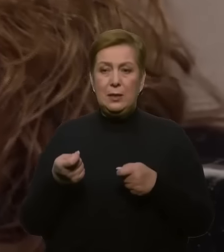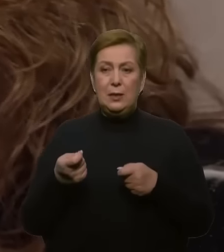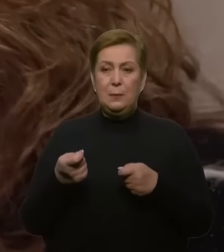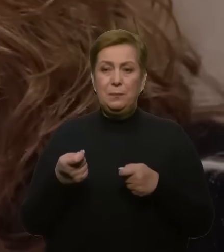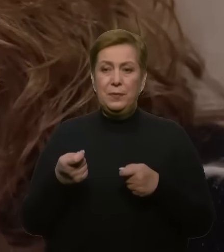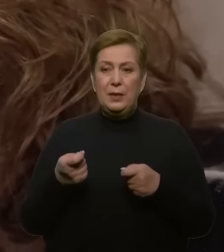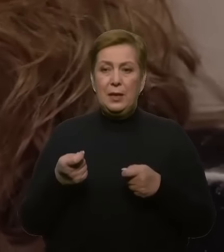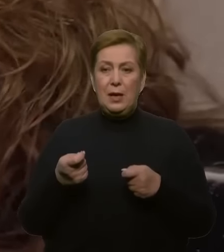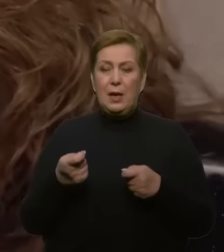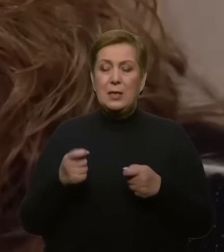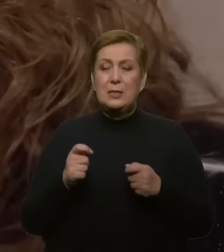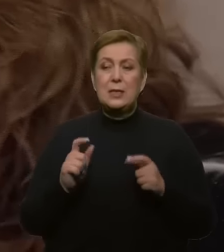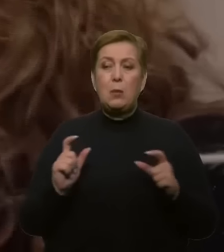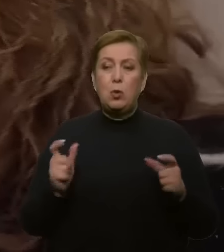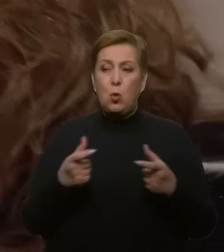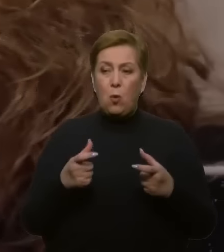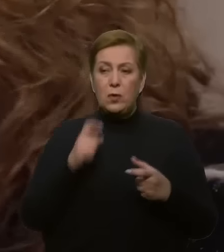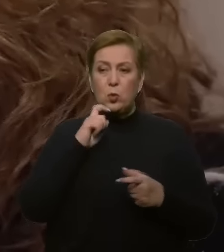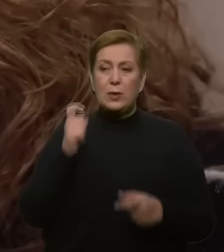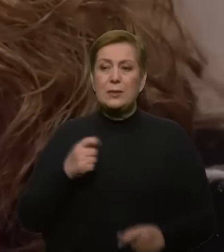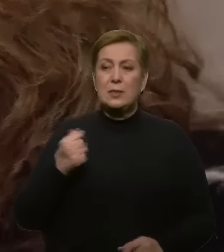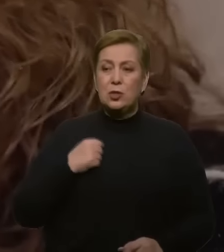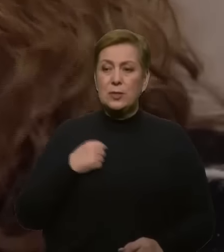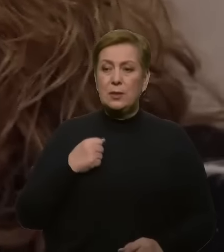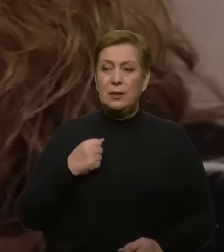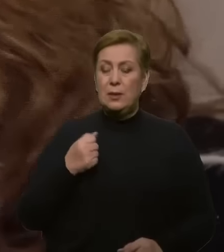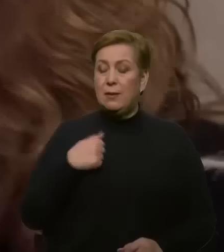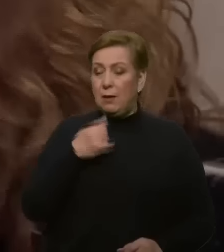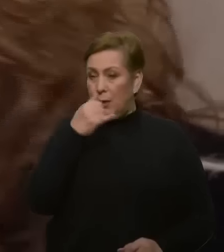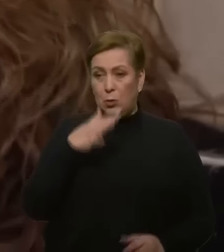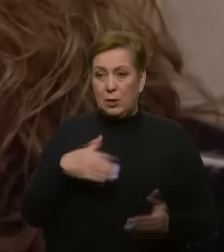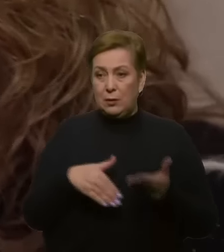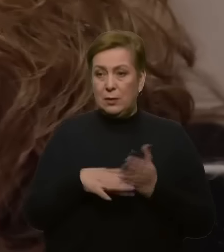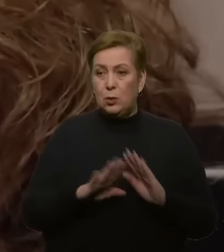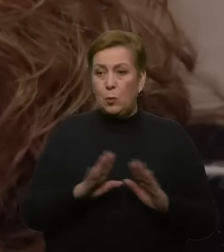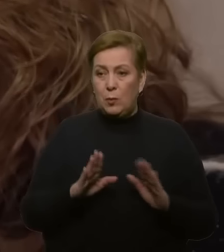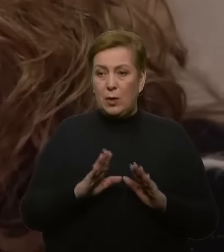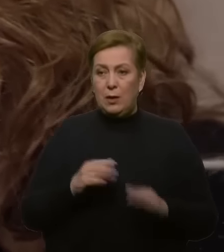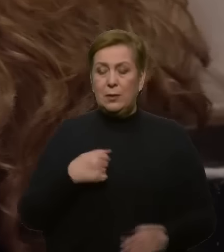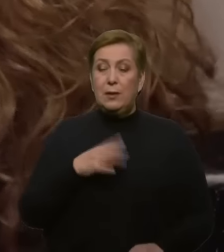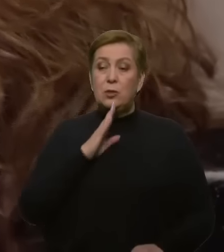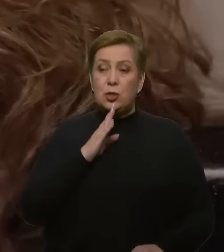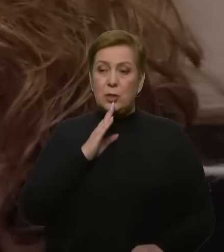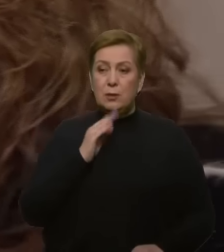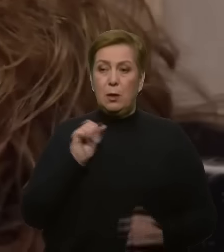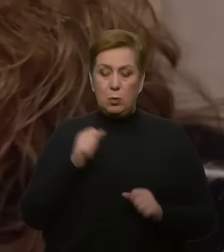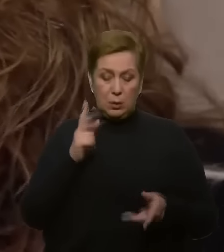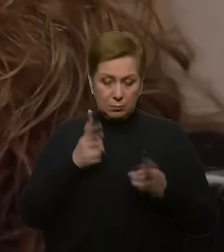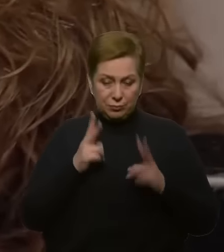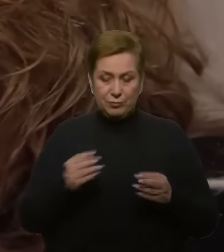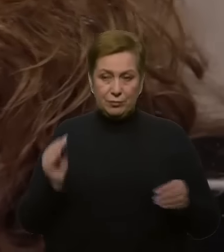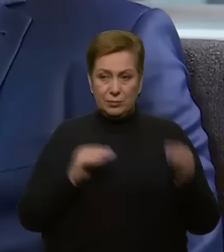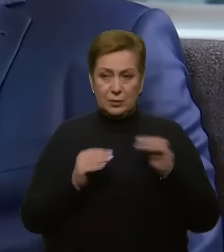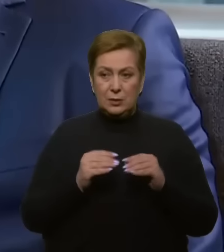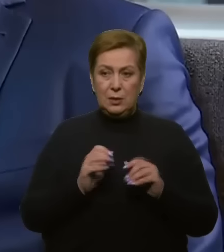заблоковане українській часті, я не могла ні допомагати. Я жінка, я мала там приготувати, спакувати, щоб хлопців